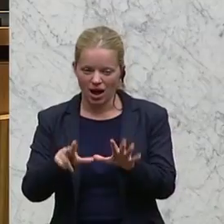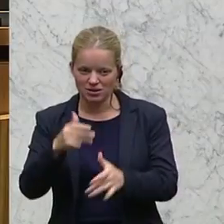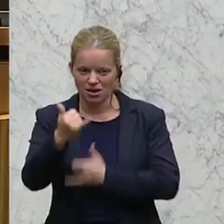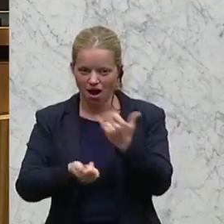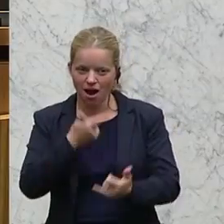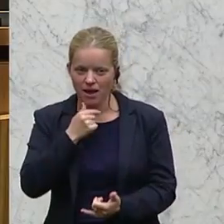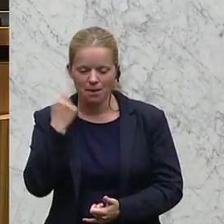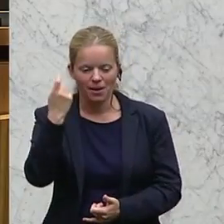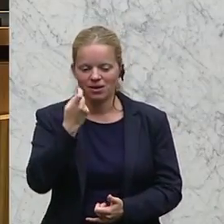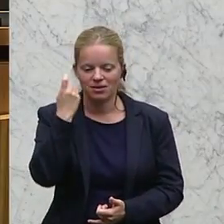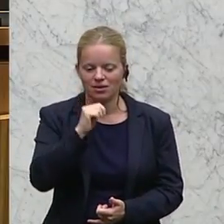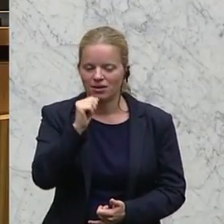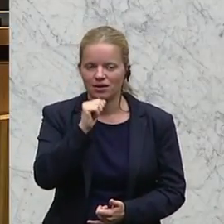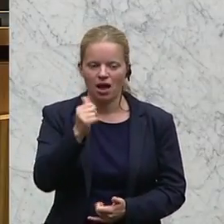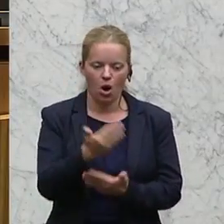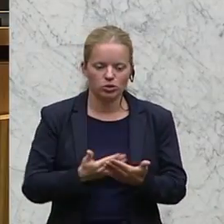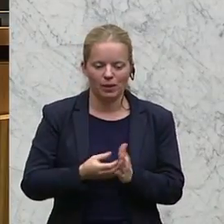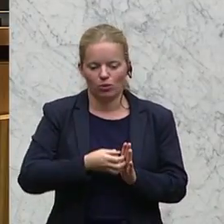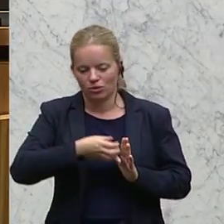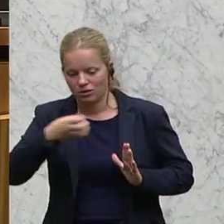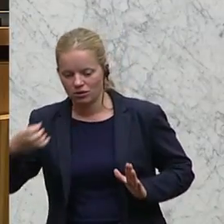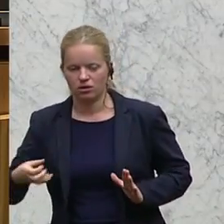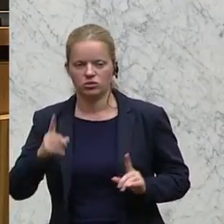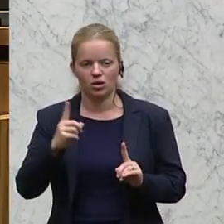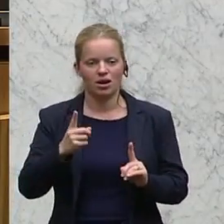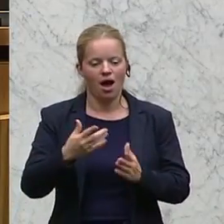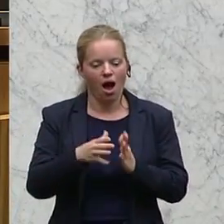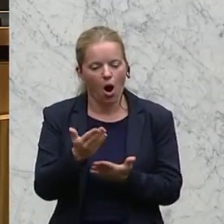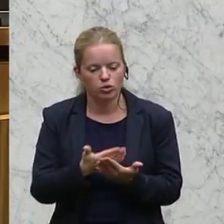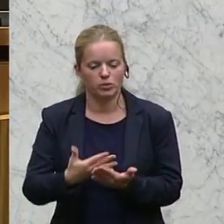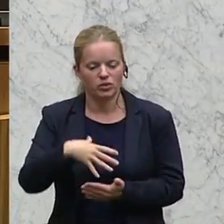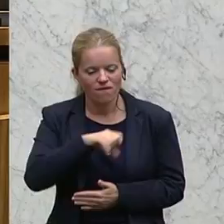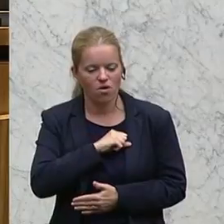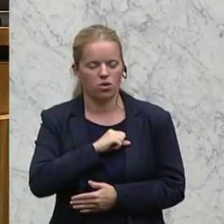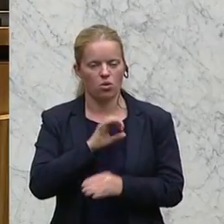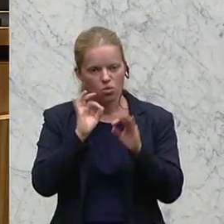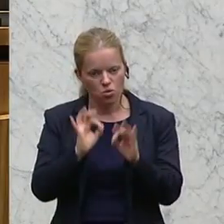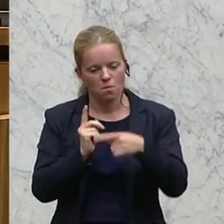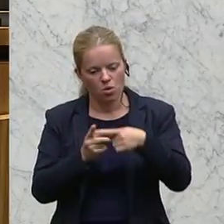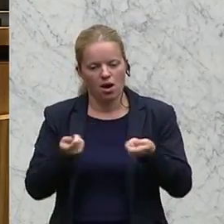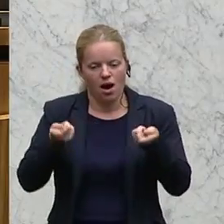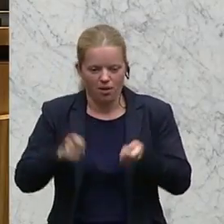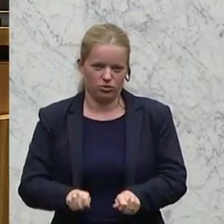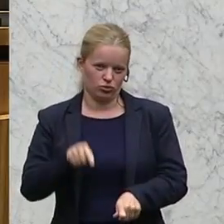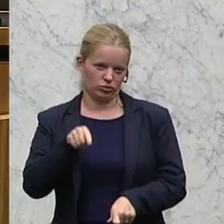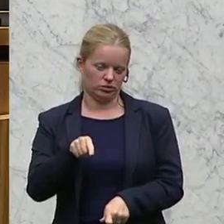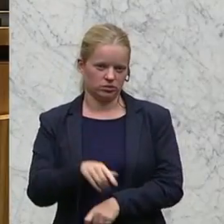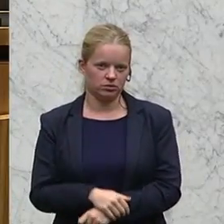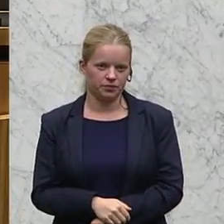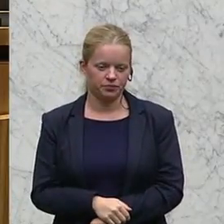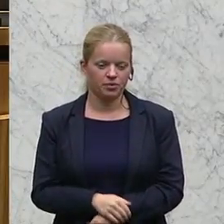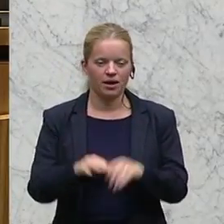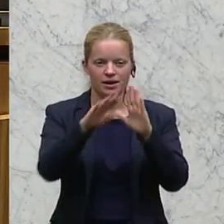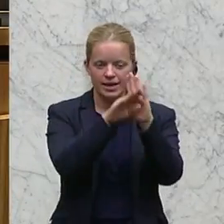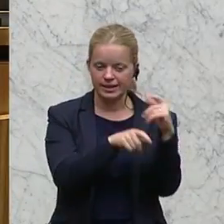Ausbildungsdauer, sondern vielmehr im Ausbildungserfolg und einem positiven Abschluss gelegen. Der